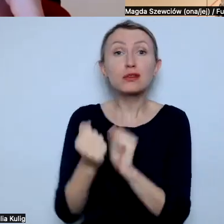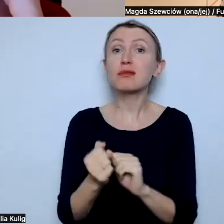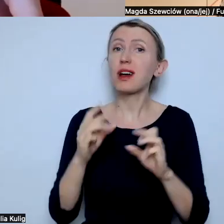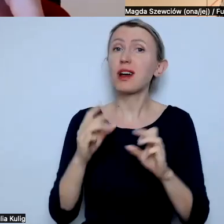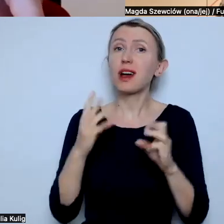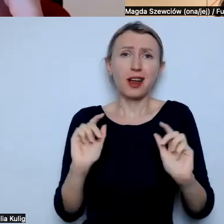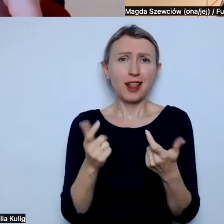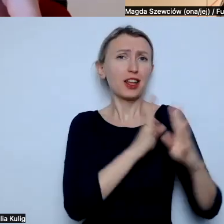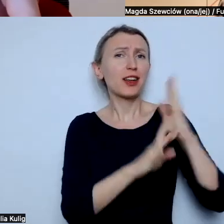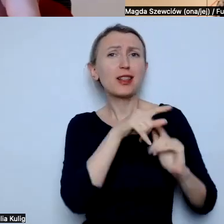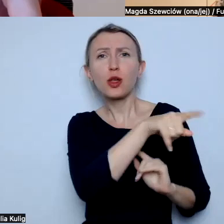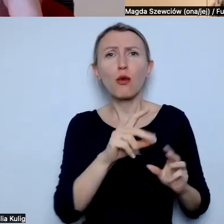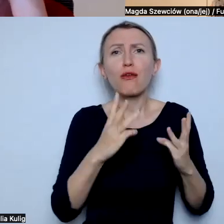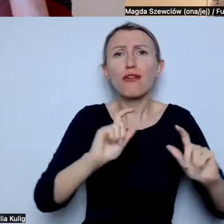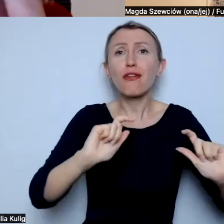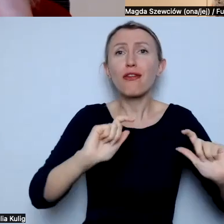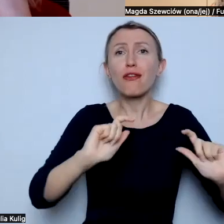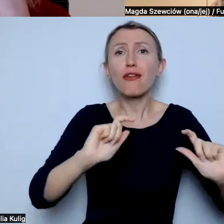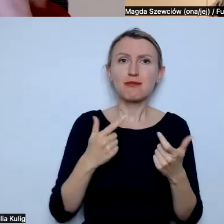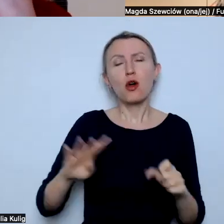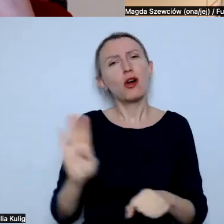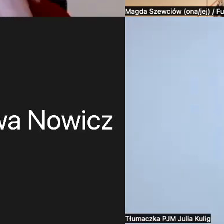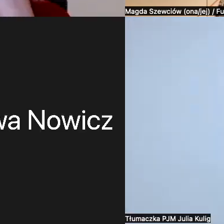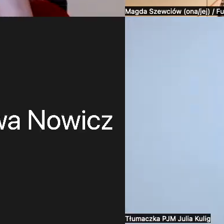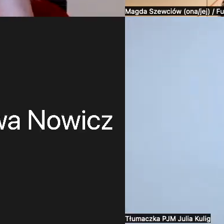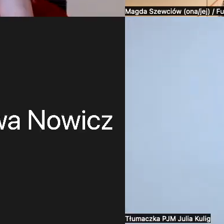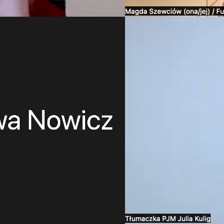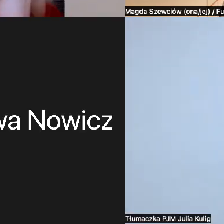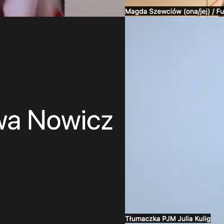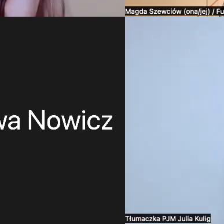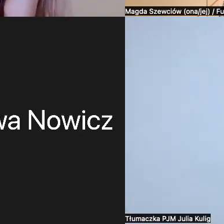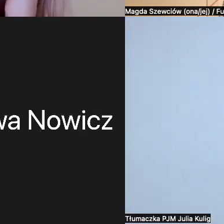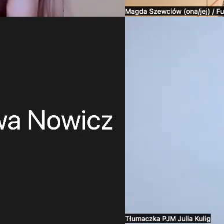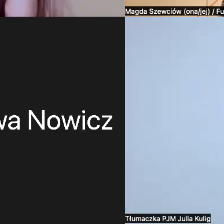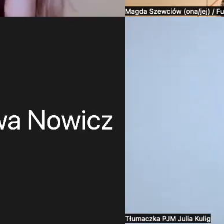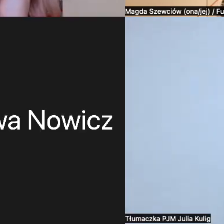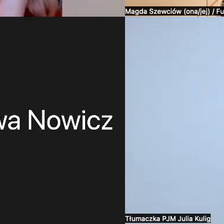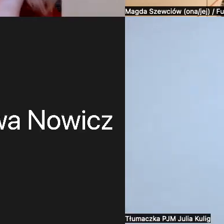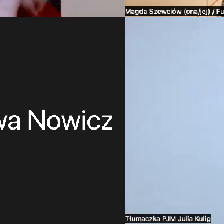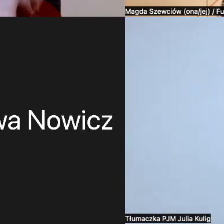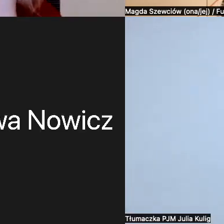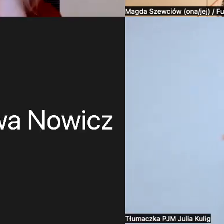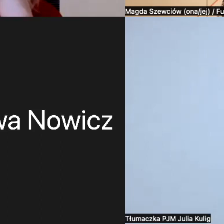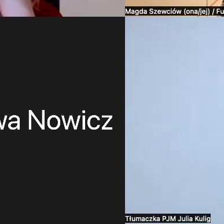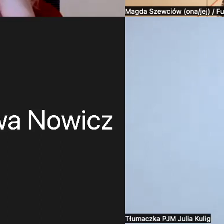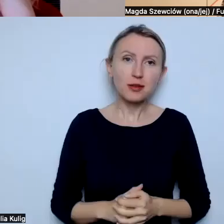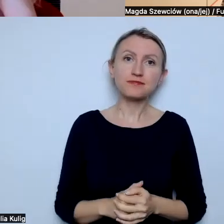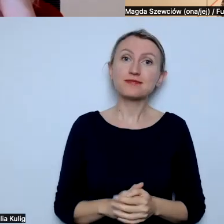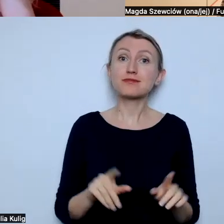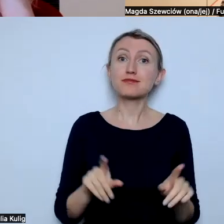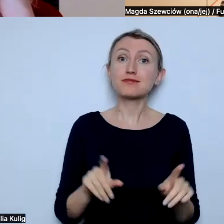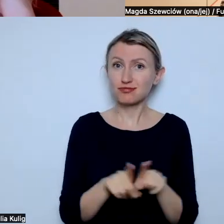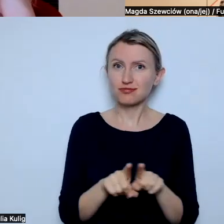klientów i klientek, no bo w biznesie to jest ważne, co jest ważne dla klientów i klientek, potrzeby. No to jednak to